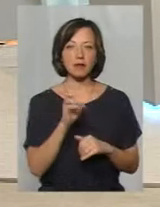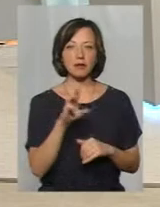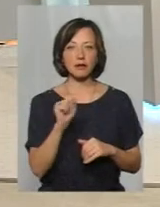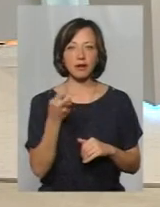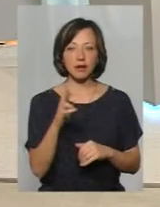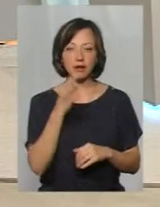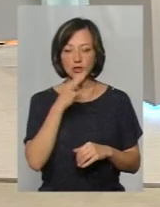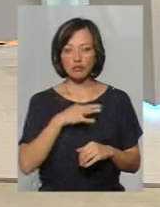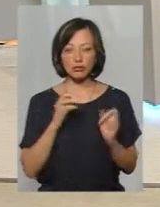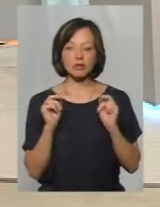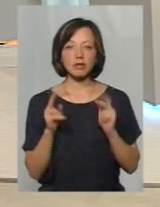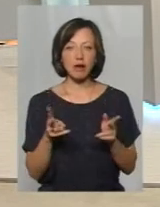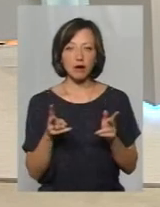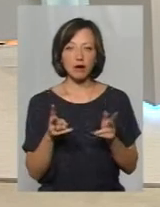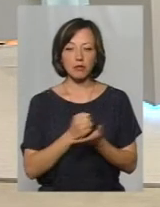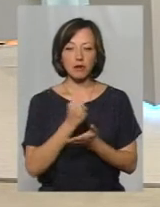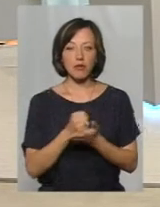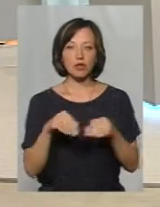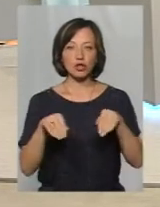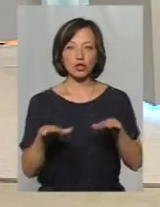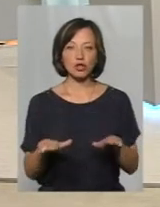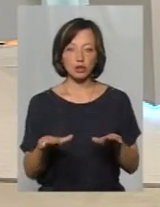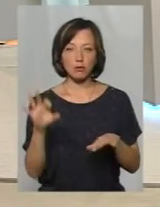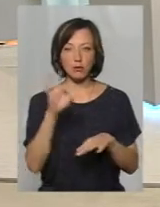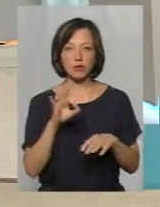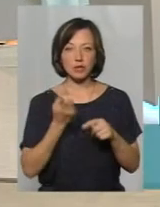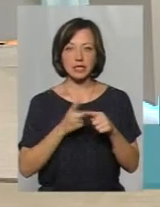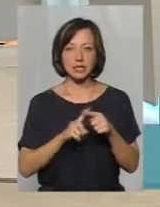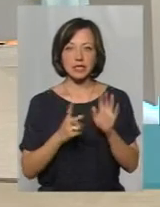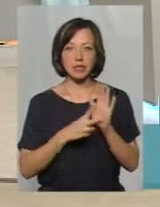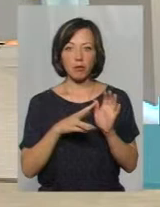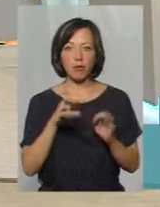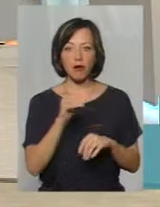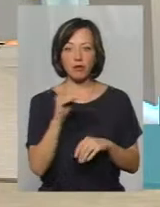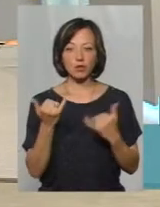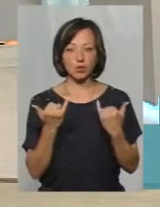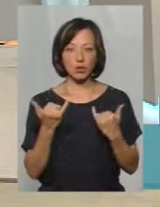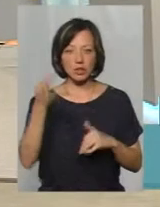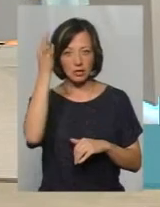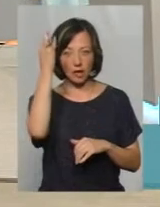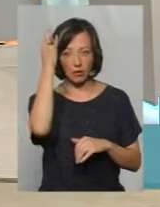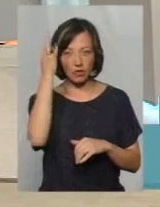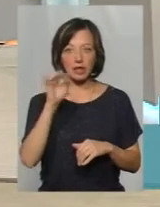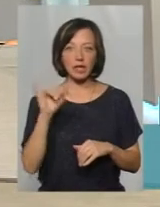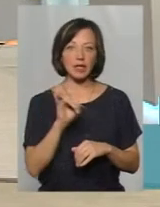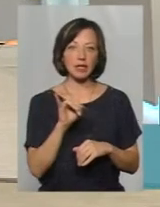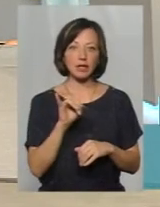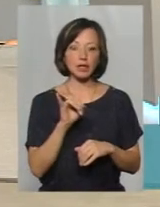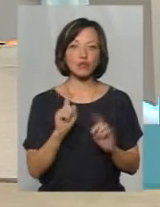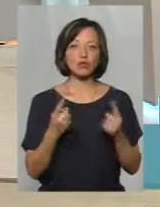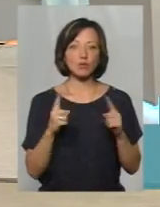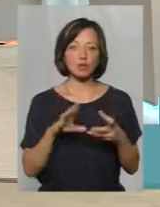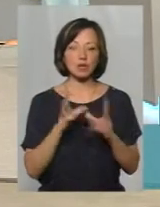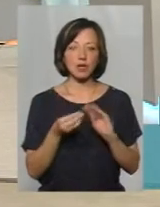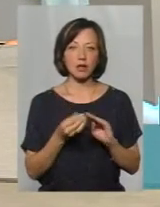скажіть, як приймалося рішення з приводу цих сіми мафів, про яких ми сьогодні згадували, і чому